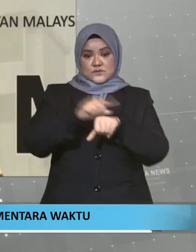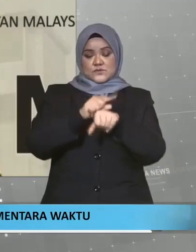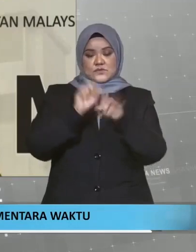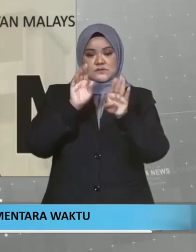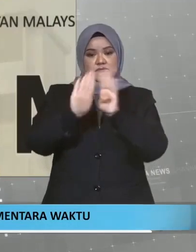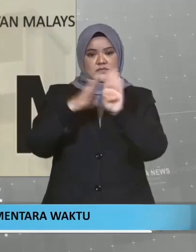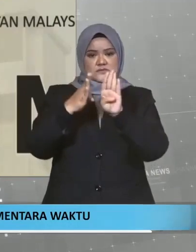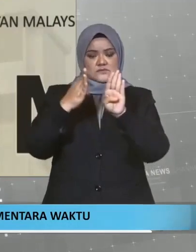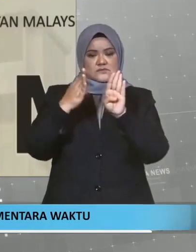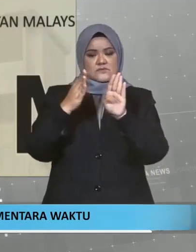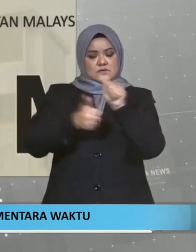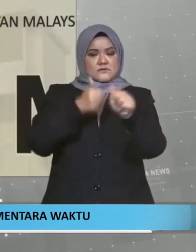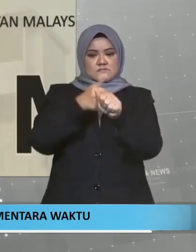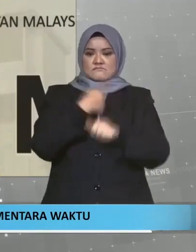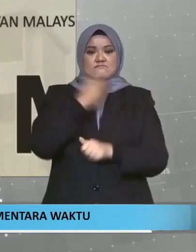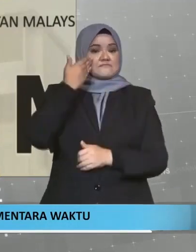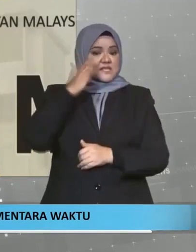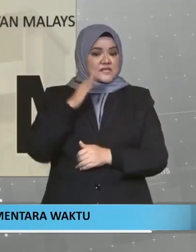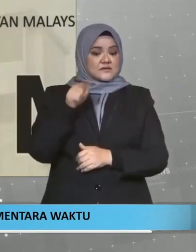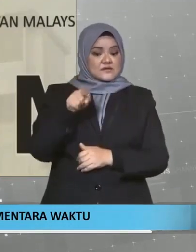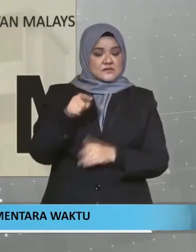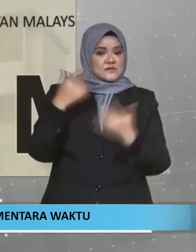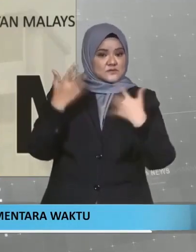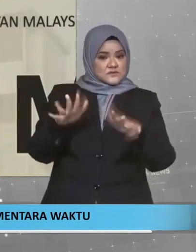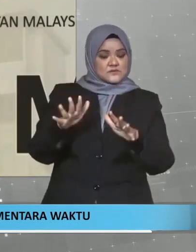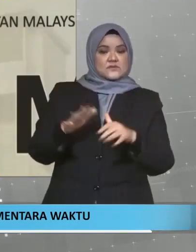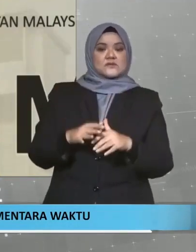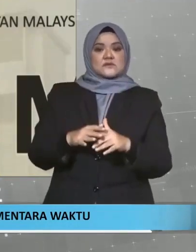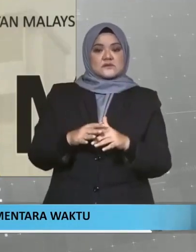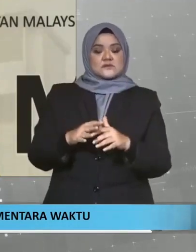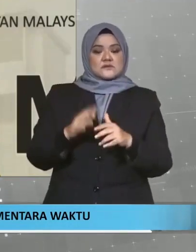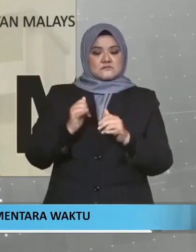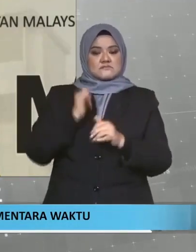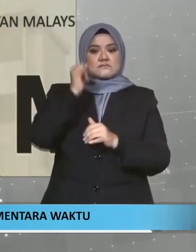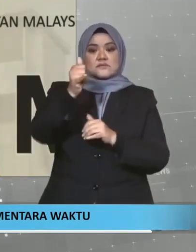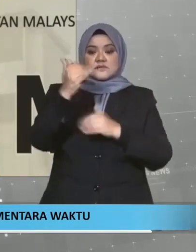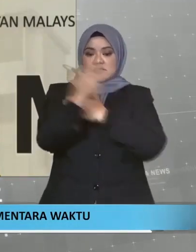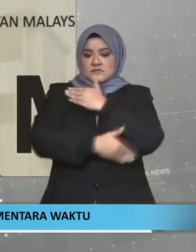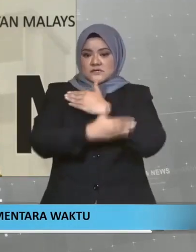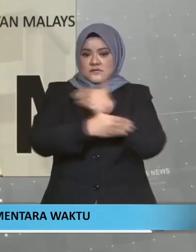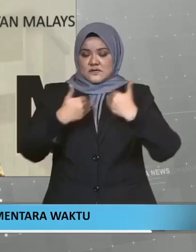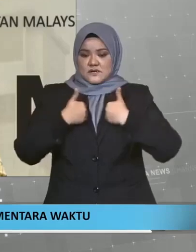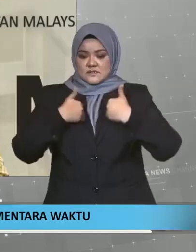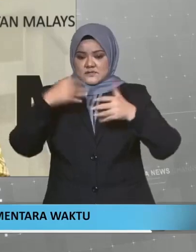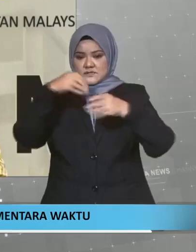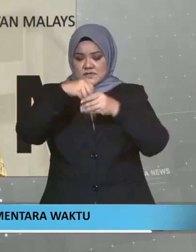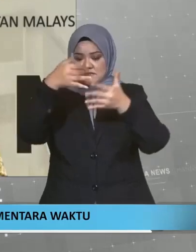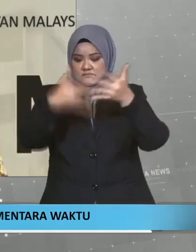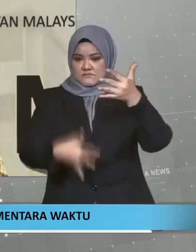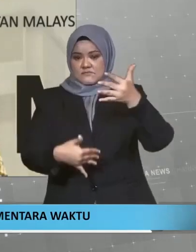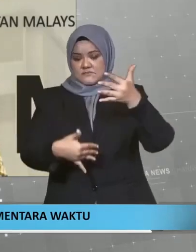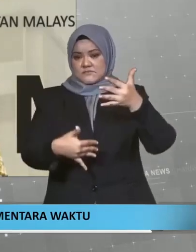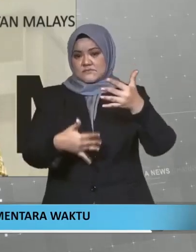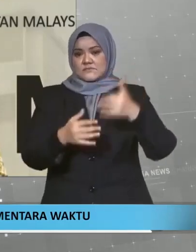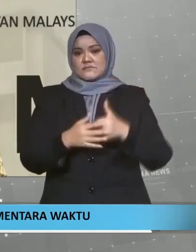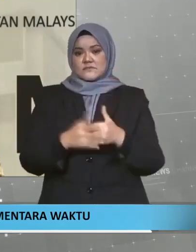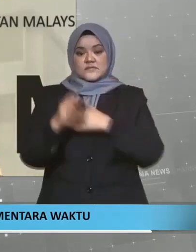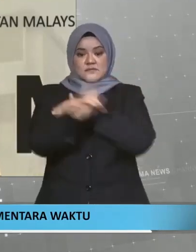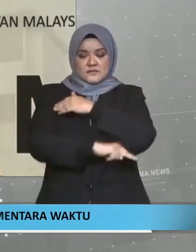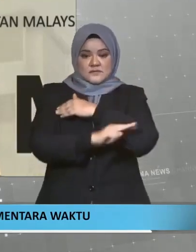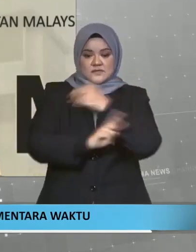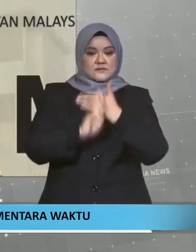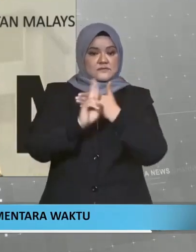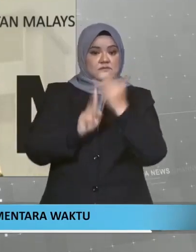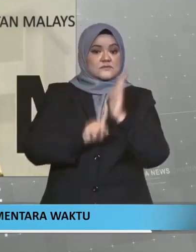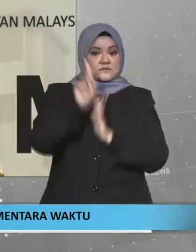AutoGate, kita tak tahu sama ada mereka telah mengunjungi negara yang berada di dalam senarai negara